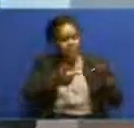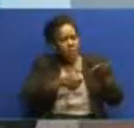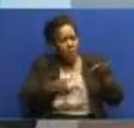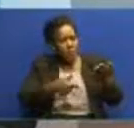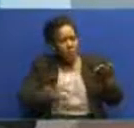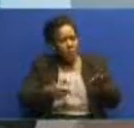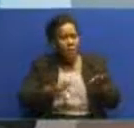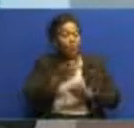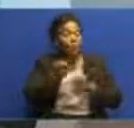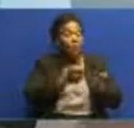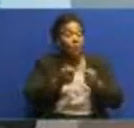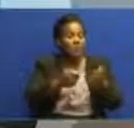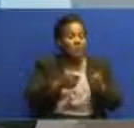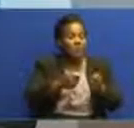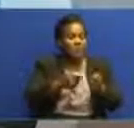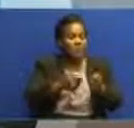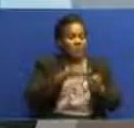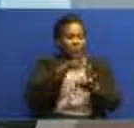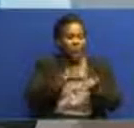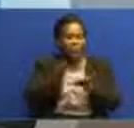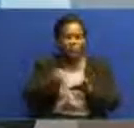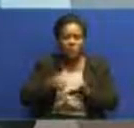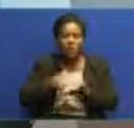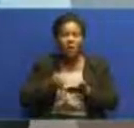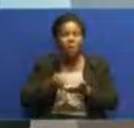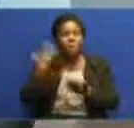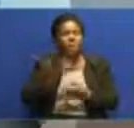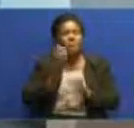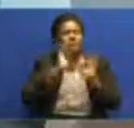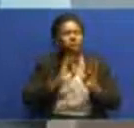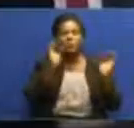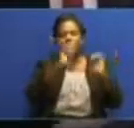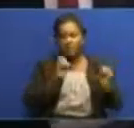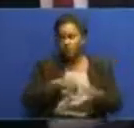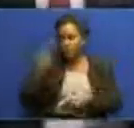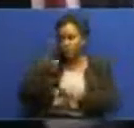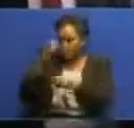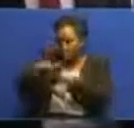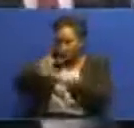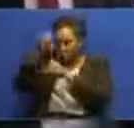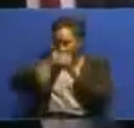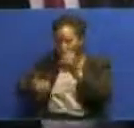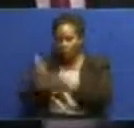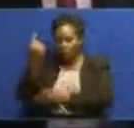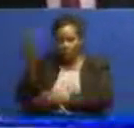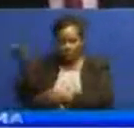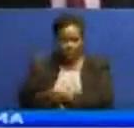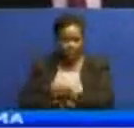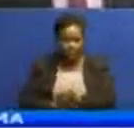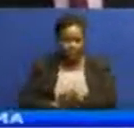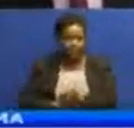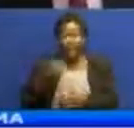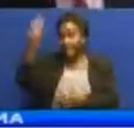kwenye kukusanyi mapato. Mnye undani wa habari hii ni Milka Andrew. Akizungumza wakati wazwezi hili.